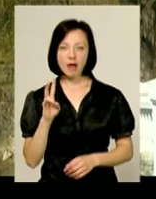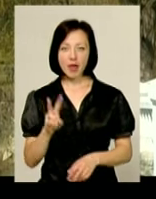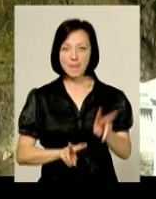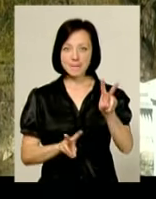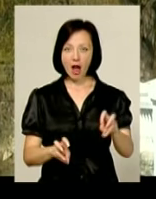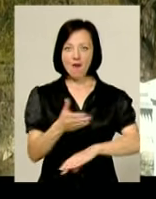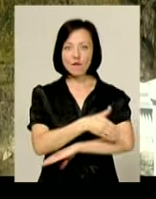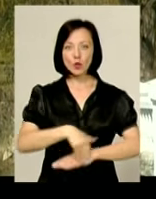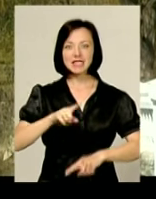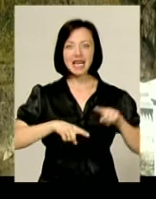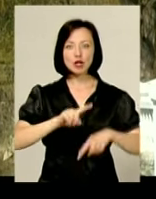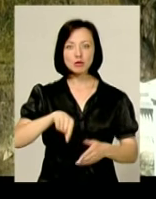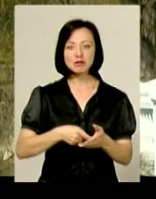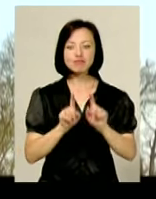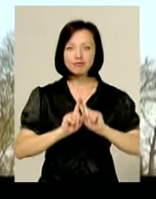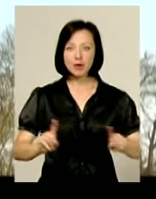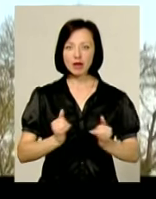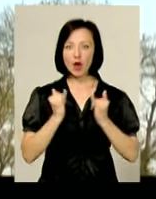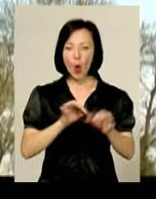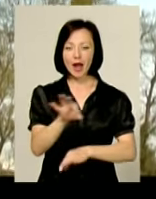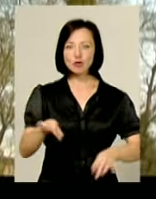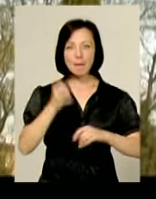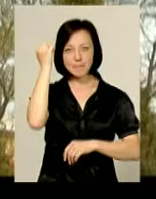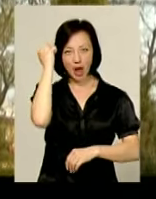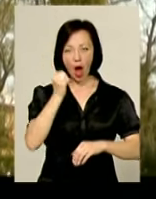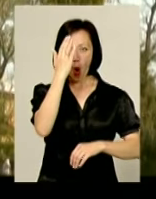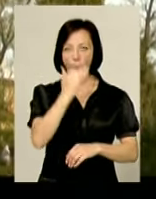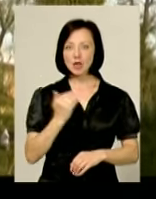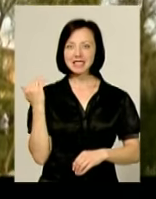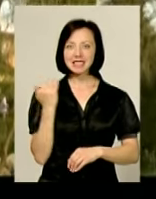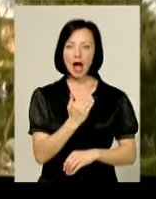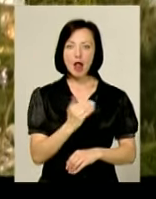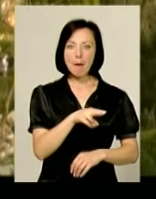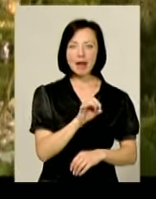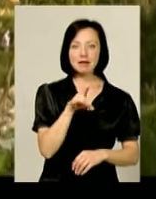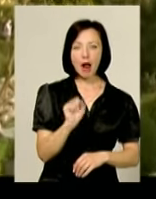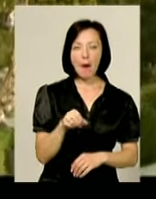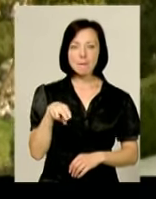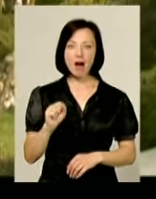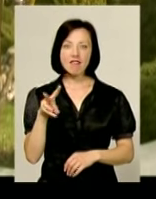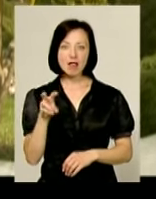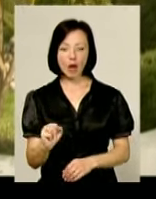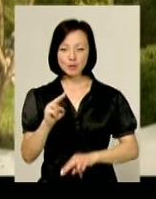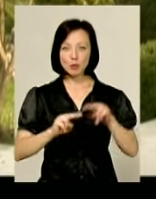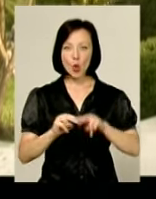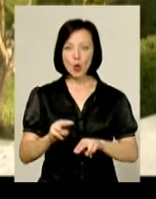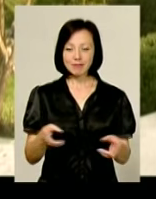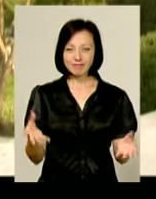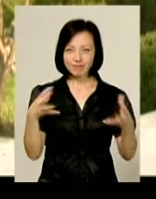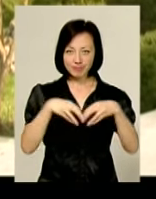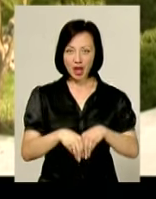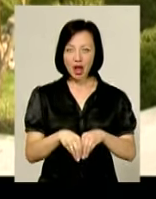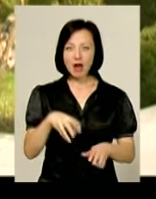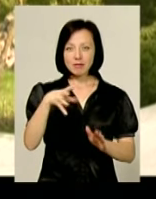присвячений унікальній архітектурній пам'ятці – костелу Петра і Павла у Кам'янці-Подільському. Споруді, що поєднала у собі відбитки різних